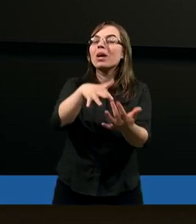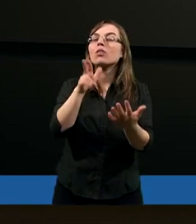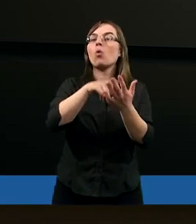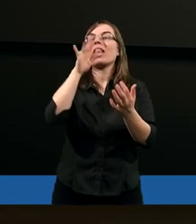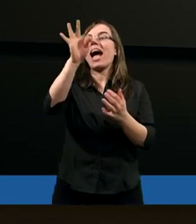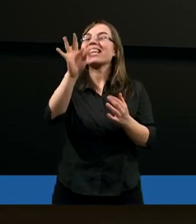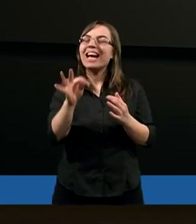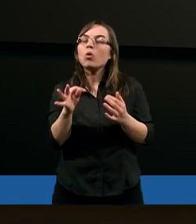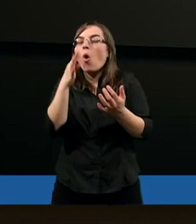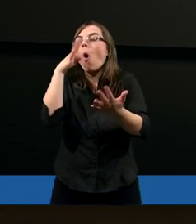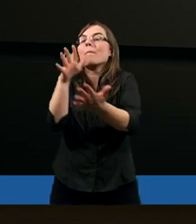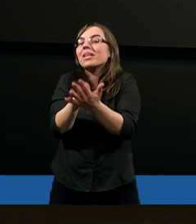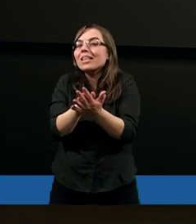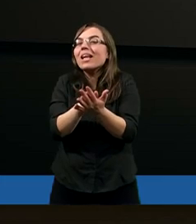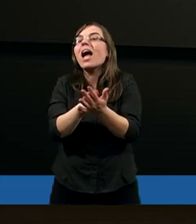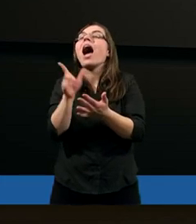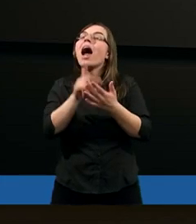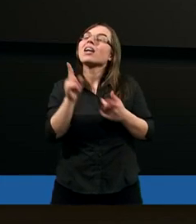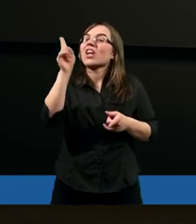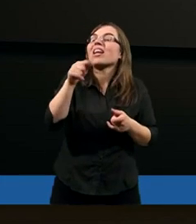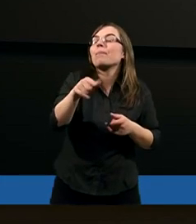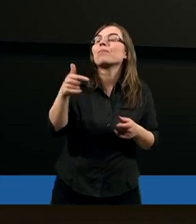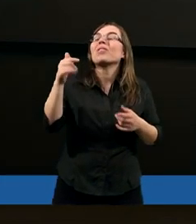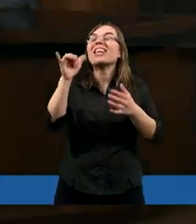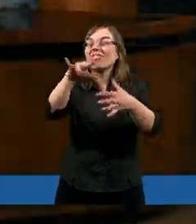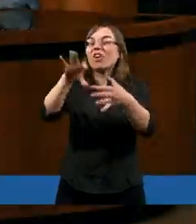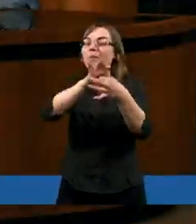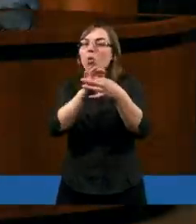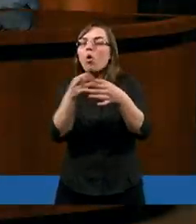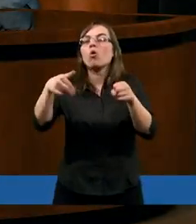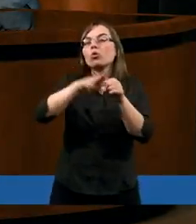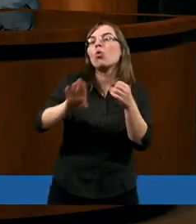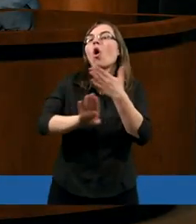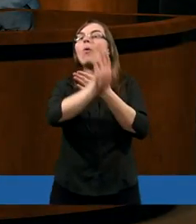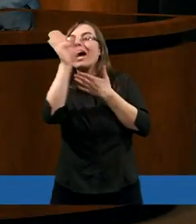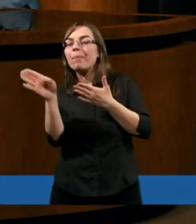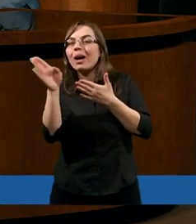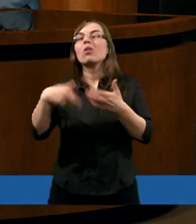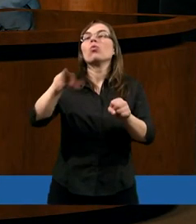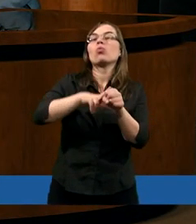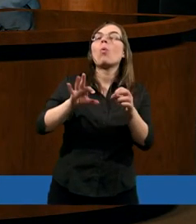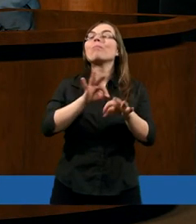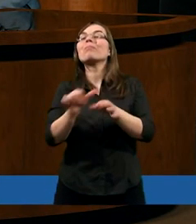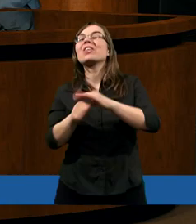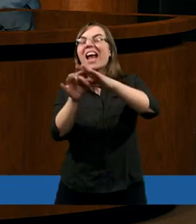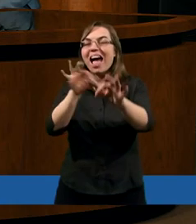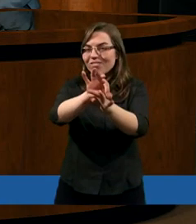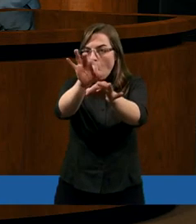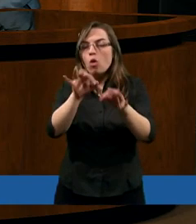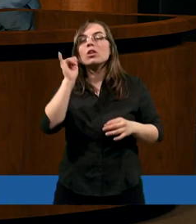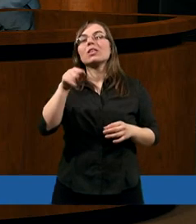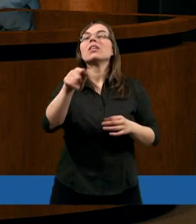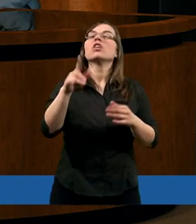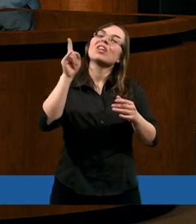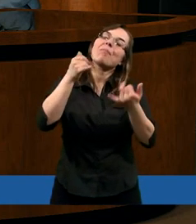oczach części ludzi, części tej wspólnoty, którą reprezentuje, którą przewodzi, to